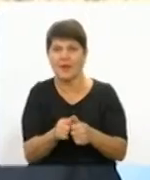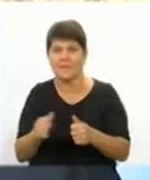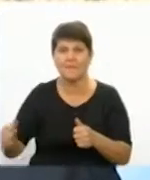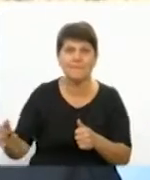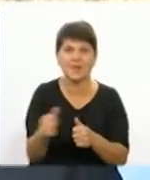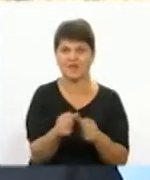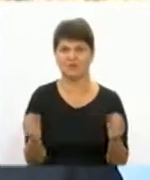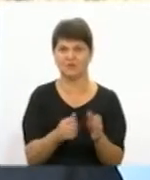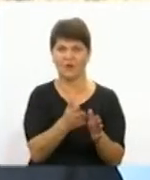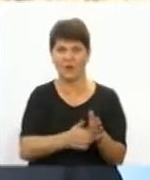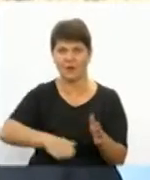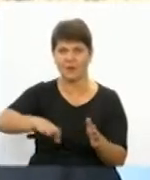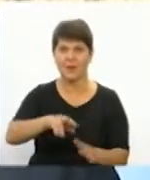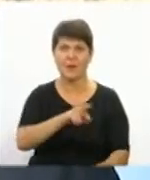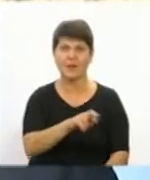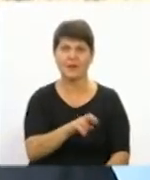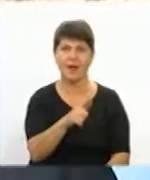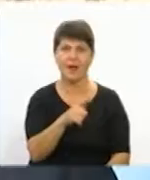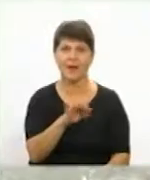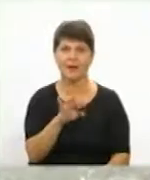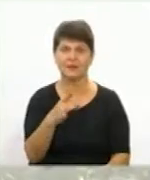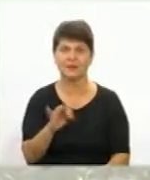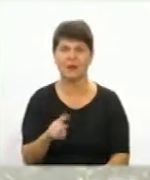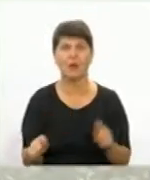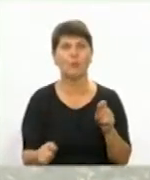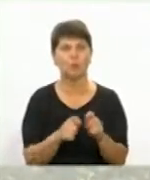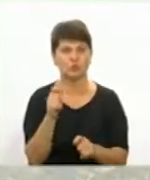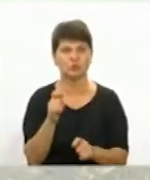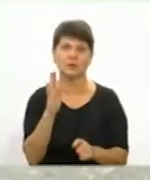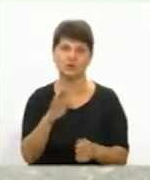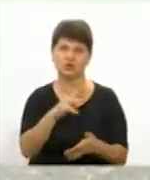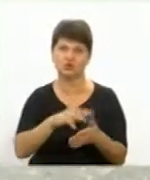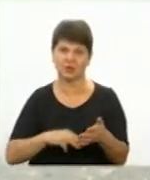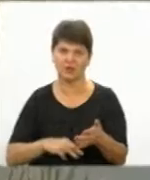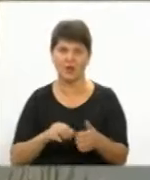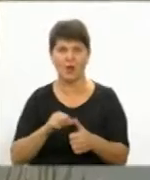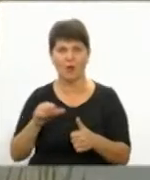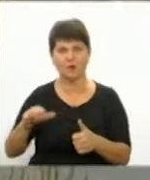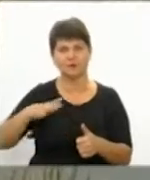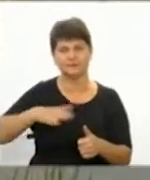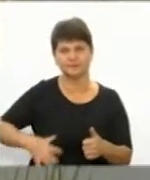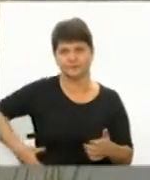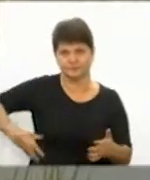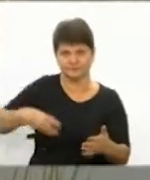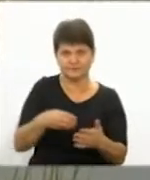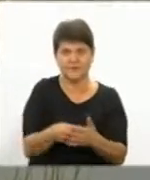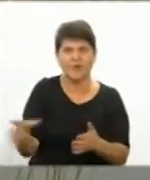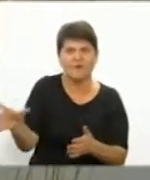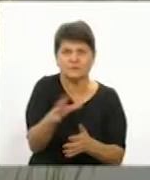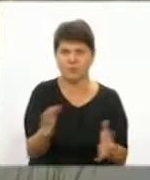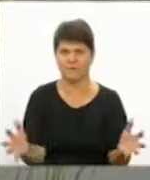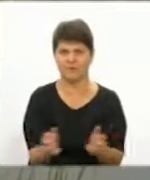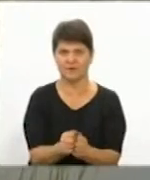зимувальних ям, каже Ягельський. За порушення встановлених норм штрафуватимуть. Окрім того, доведеться заплатити за всю виловлену рибу.